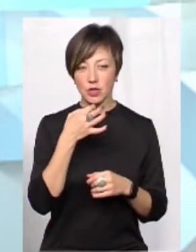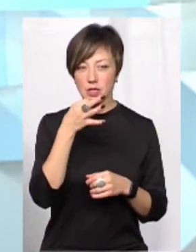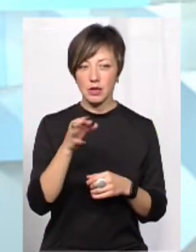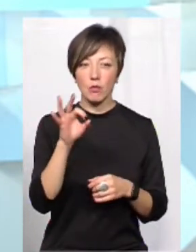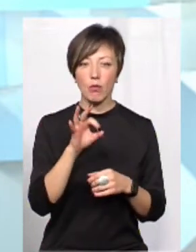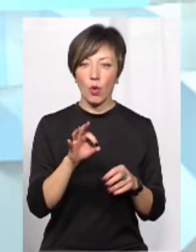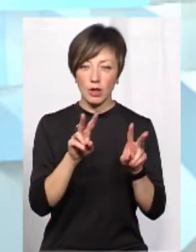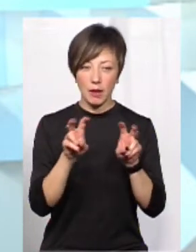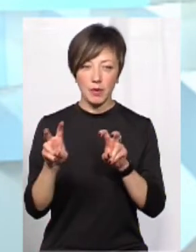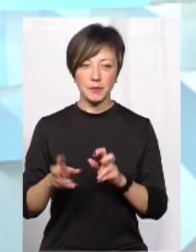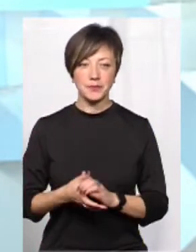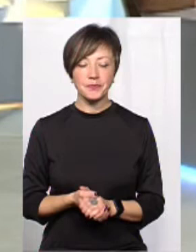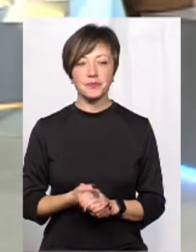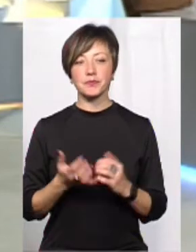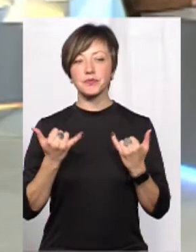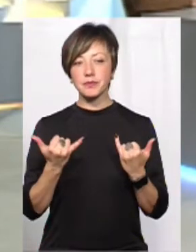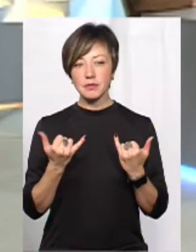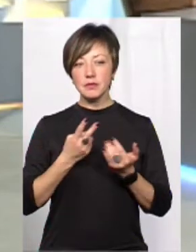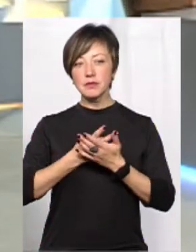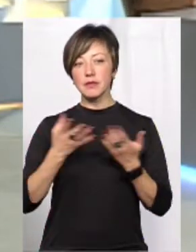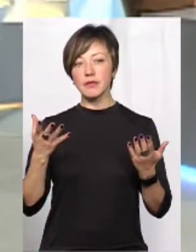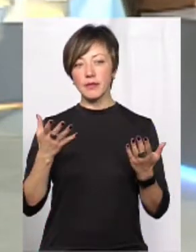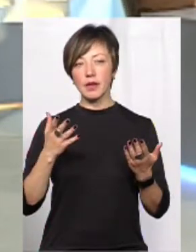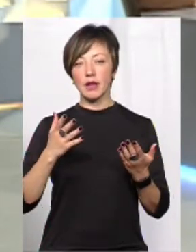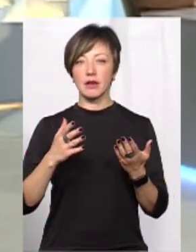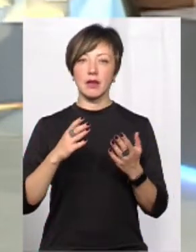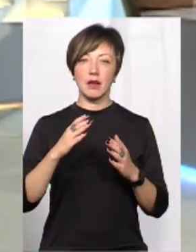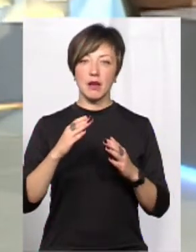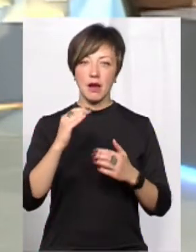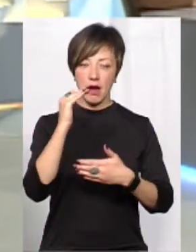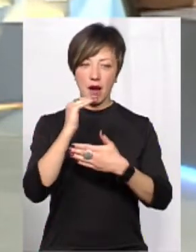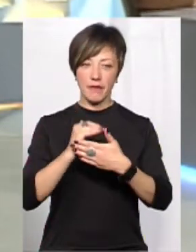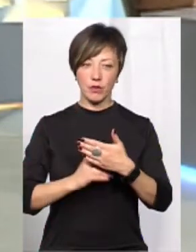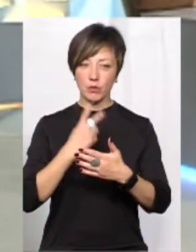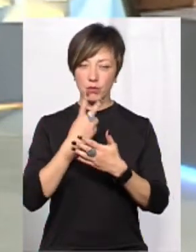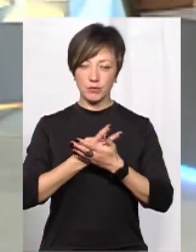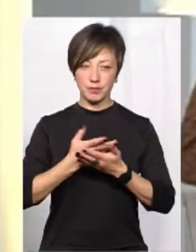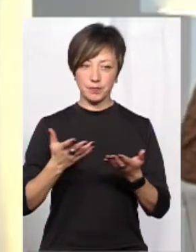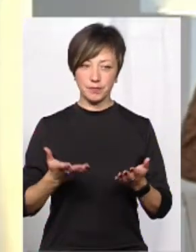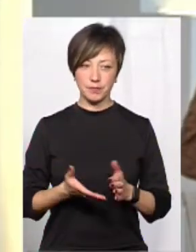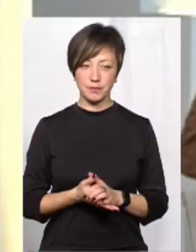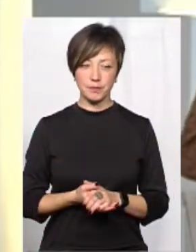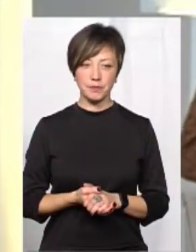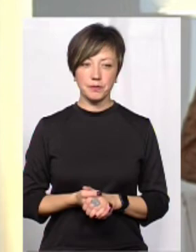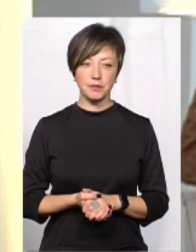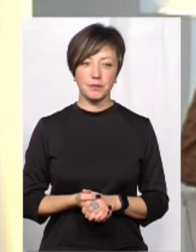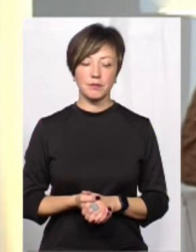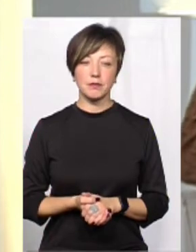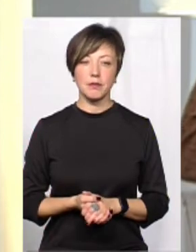Сьогодні на презентації ви також показали інфографіку, прошу її зараз вивести на екрани.